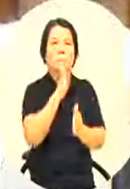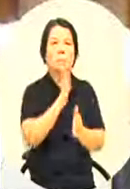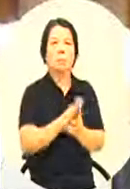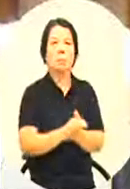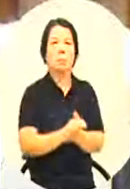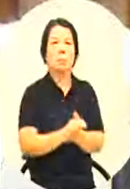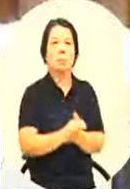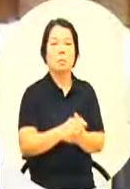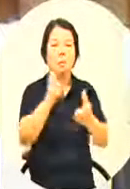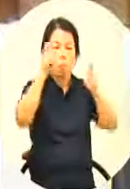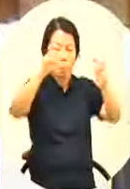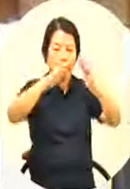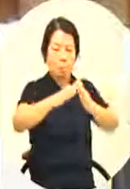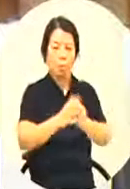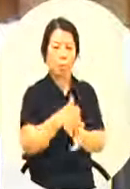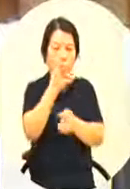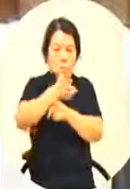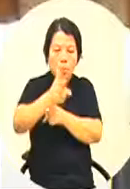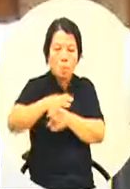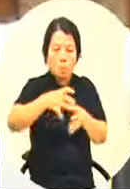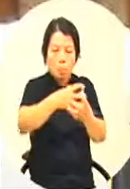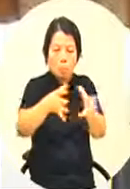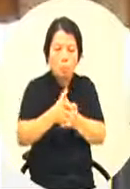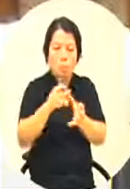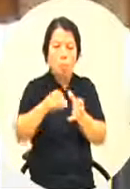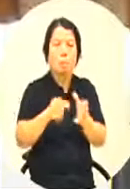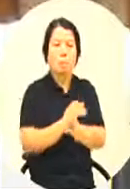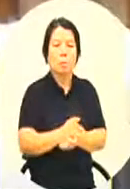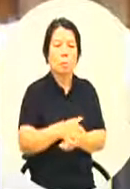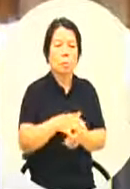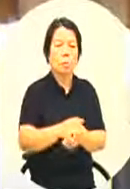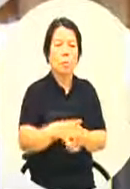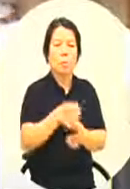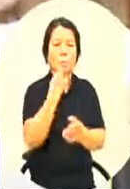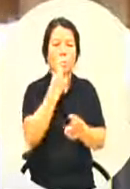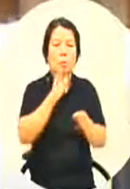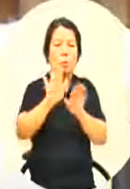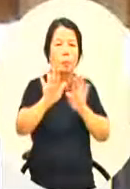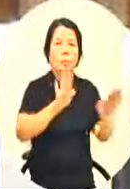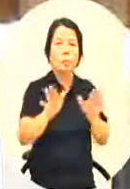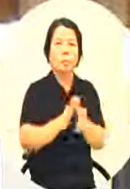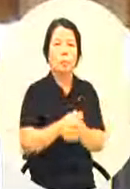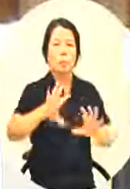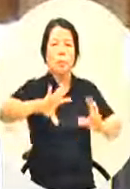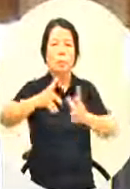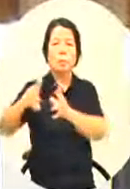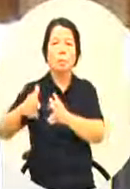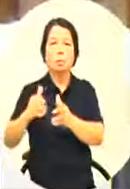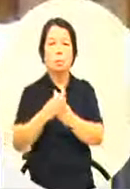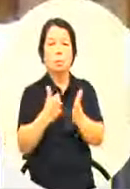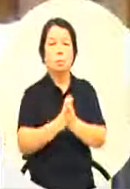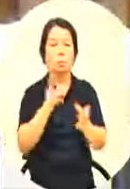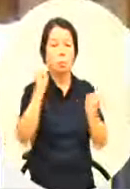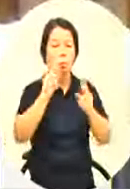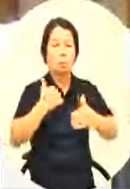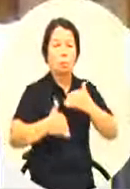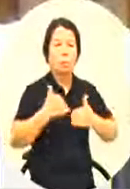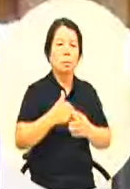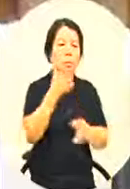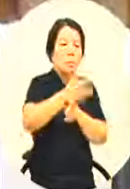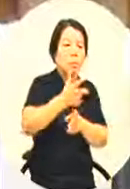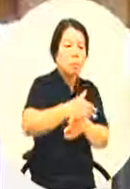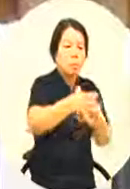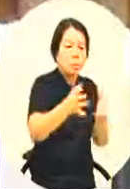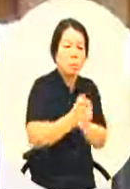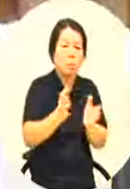摄影团队我们高雄的导演然后我们就跟这些国家的音乐制作团队摄影团队导演